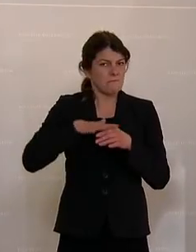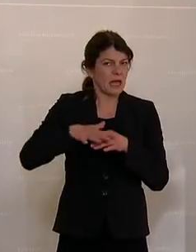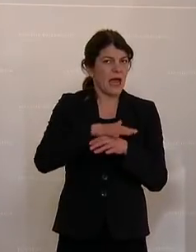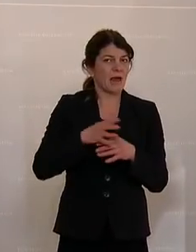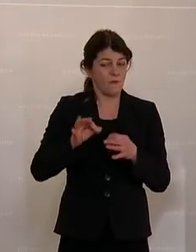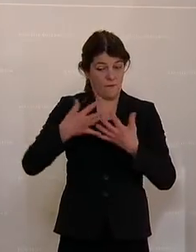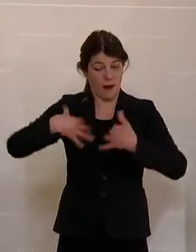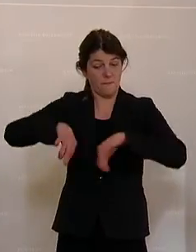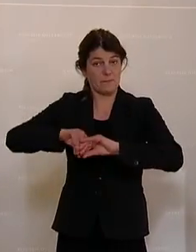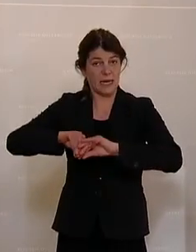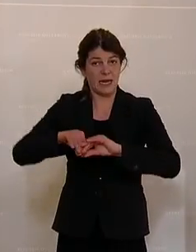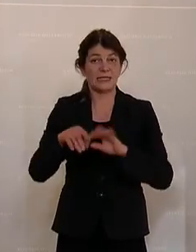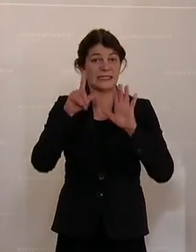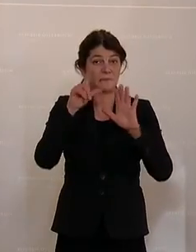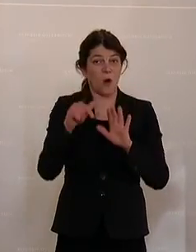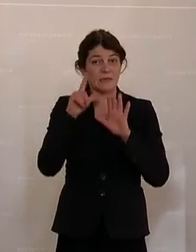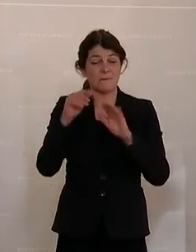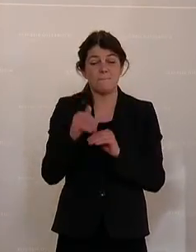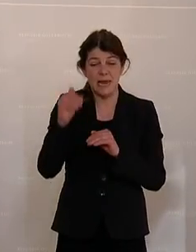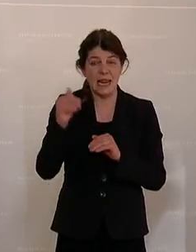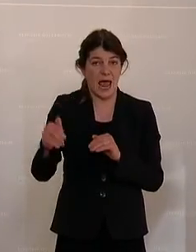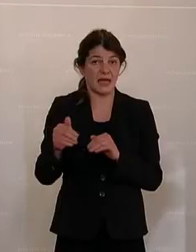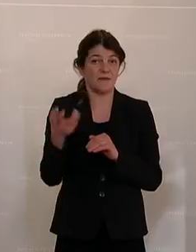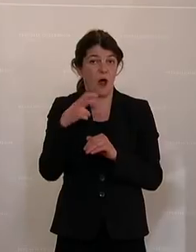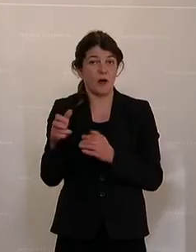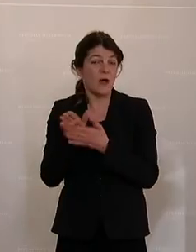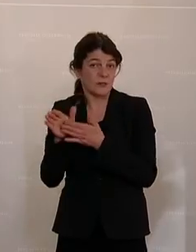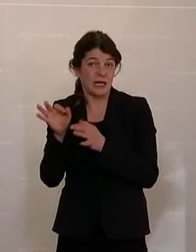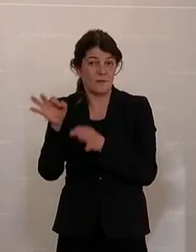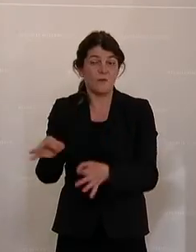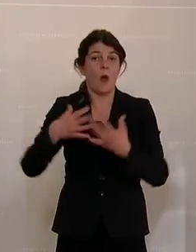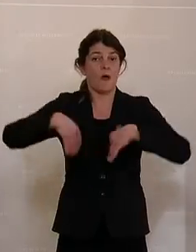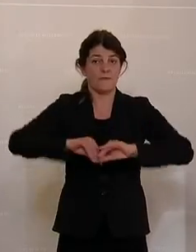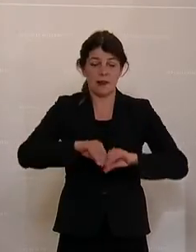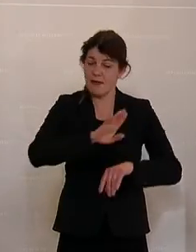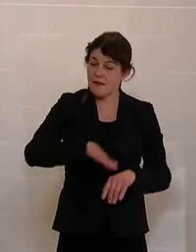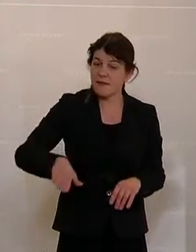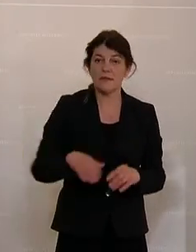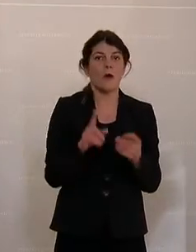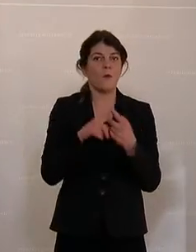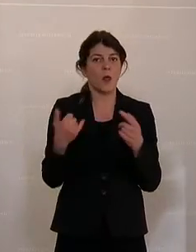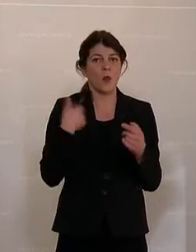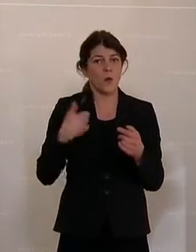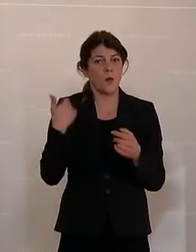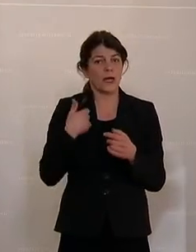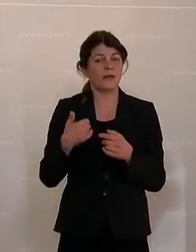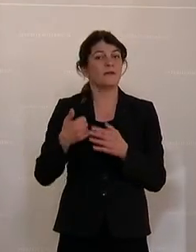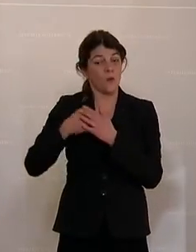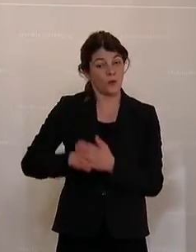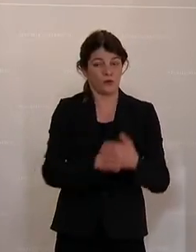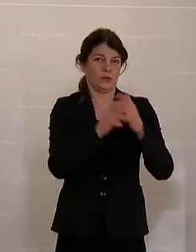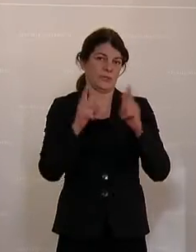Familie 7,7 Milliarden ausgegeben für Familien-, Kinder- und jugendunterschützende